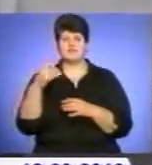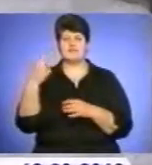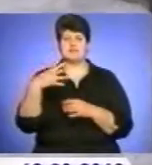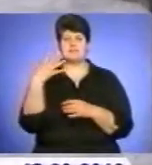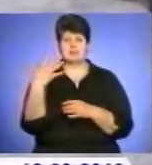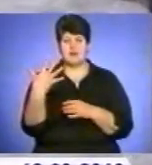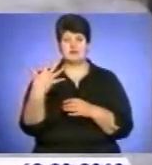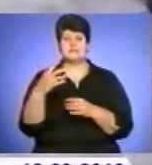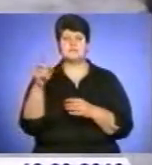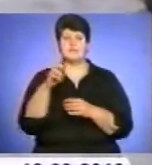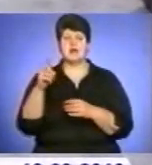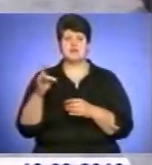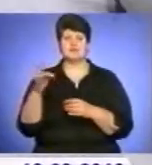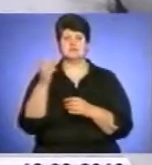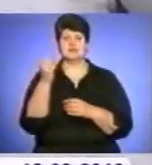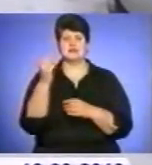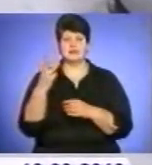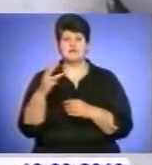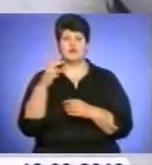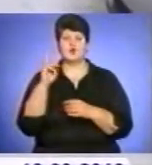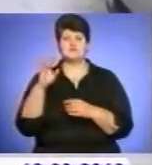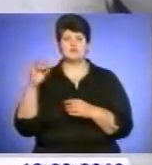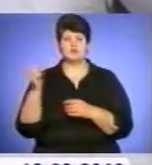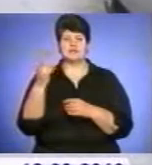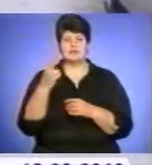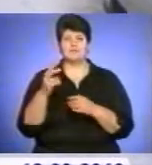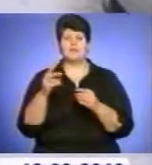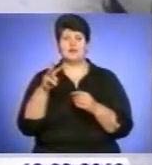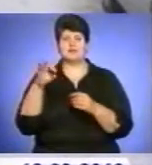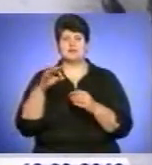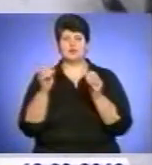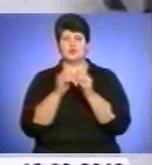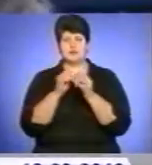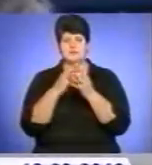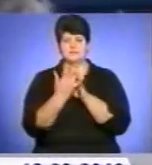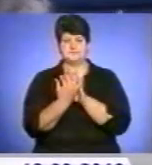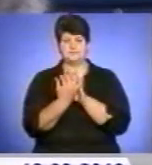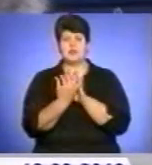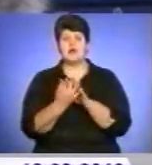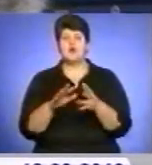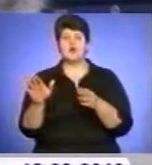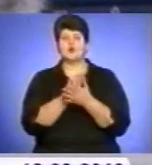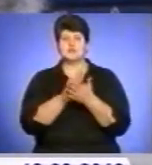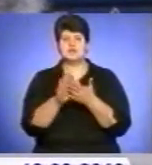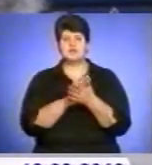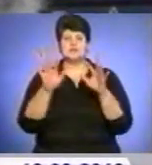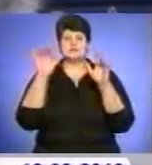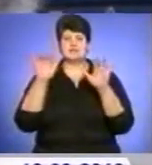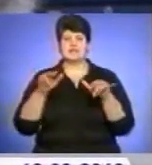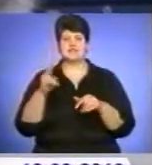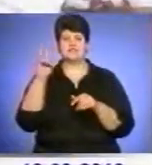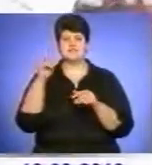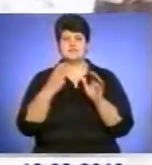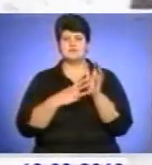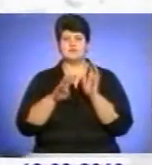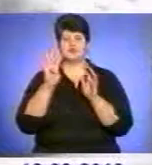Збаразькому – 13, Козівському – 11, Монастириському – 10 населених пунктів. Розчищають снігові замети 284